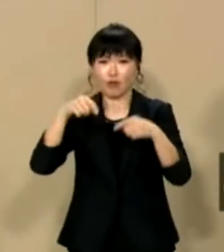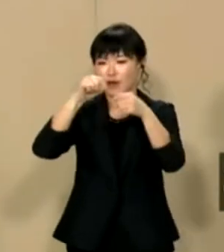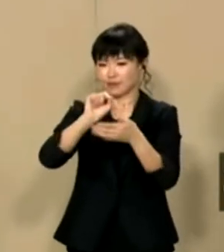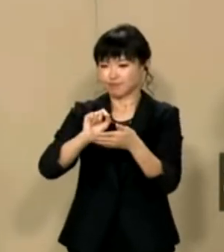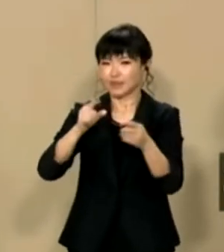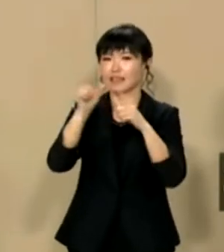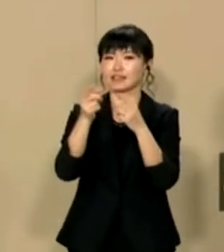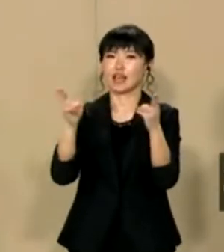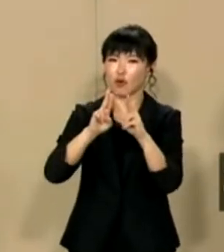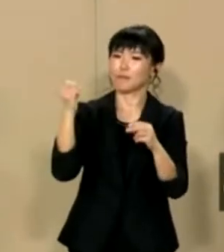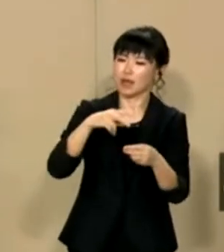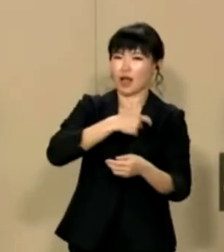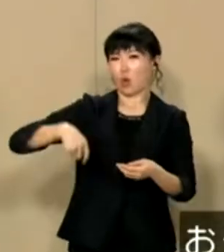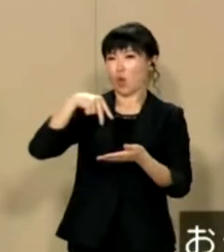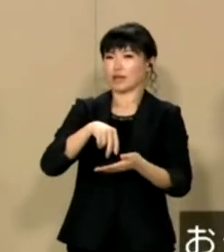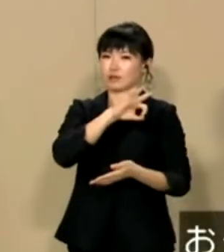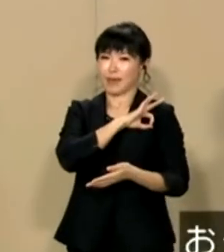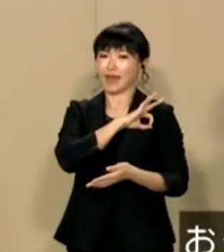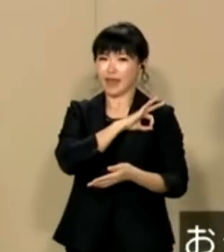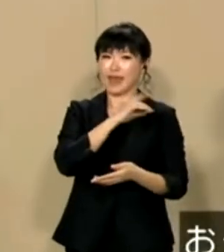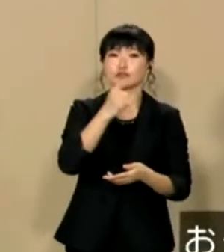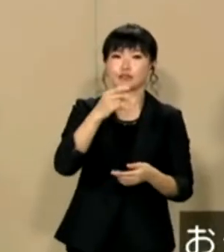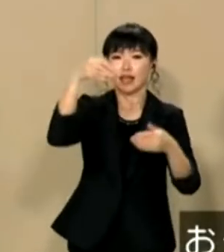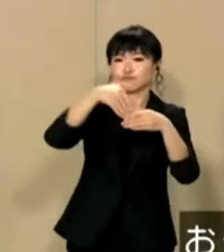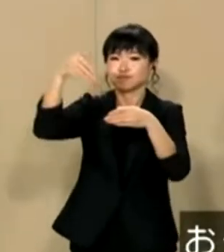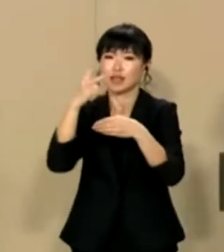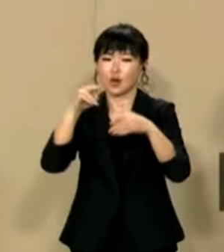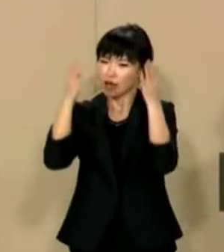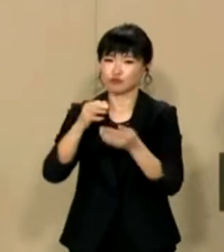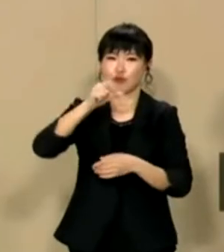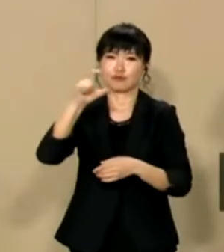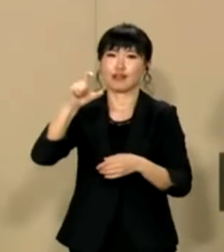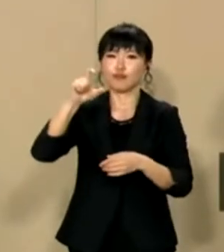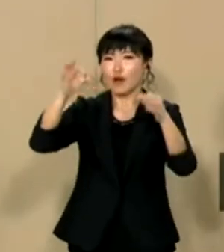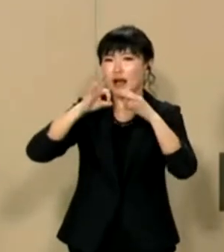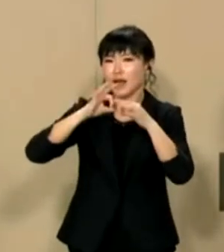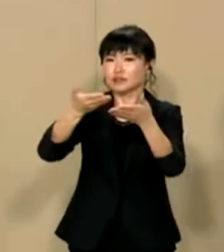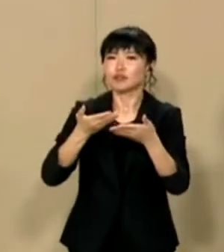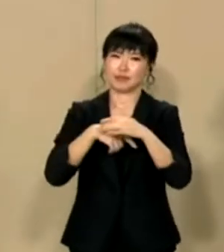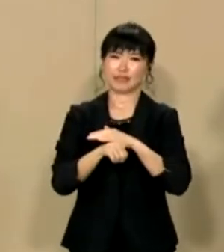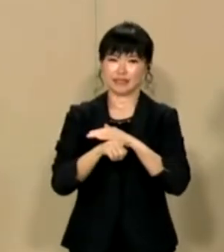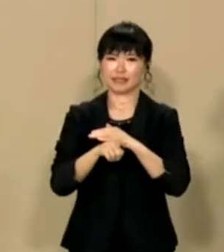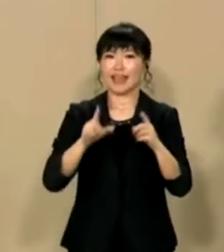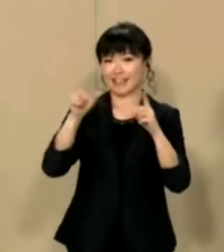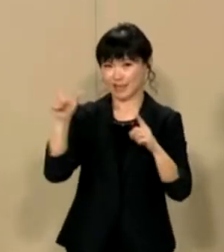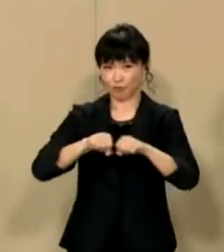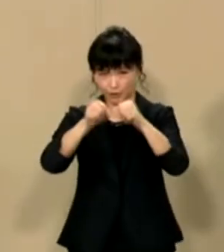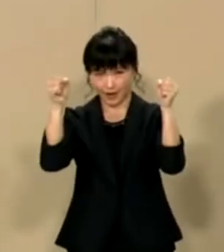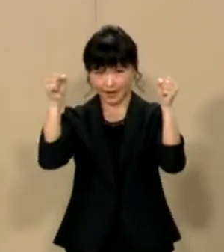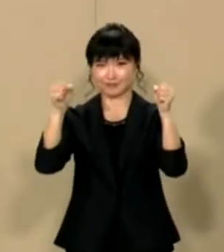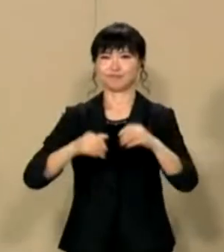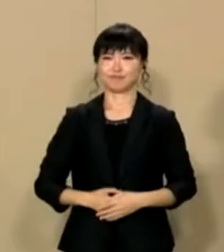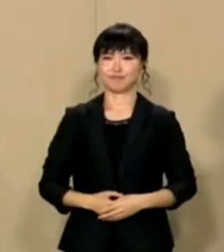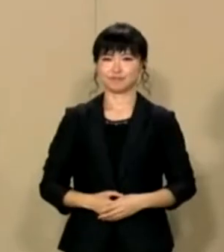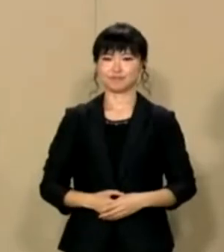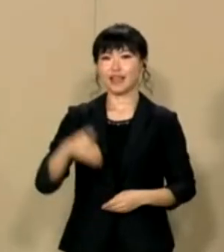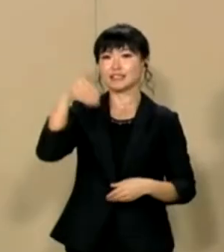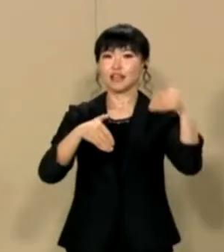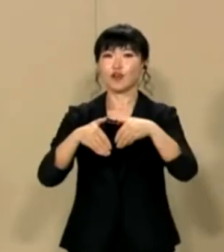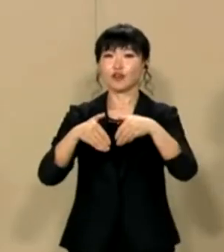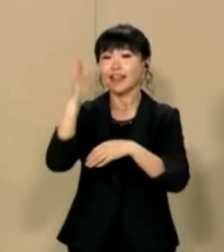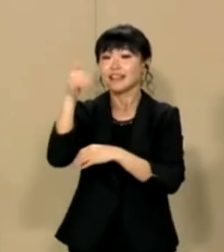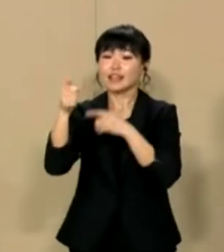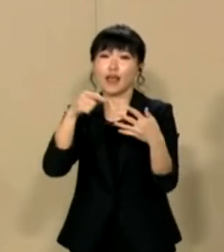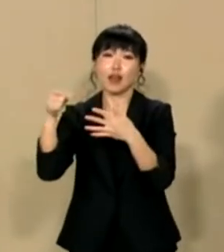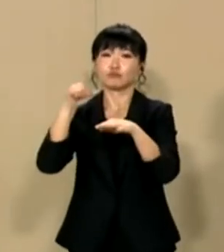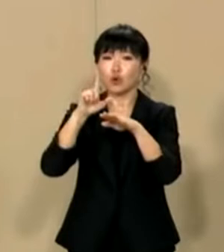NHK等あるいはNHK等の候補者の氏名をお書きいただければお一人で2票となり約500円をNHK等に看破したことになりますNHKをぶっ壊す選挙で